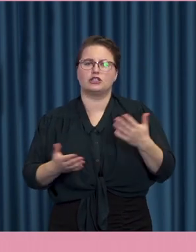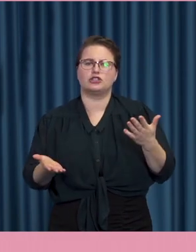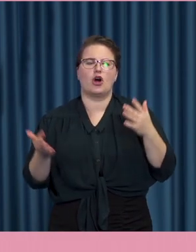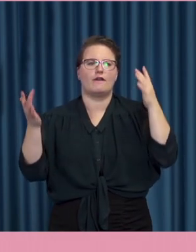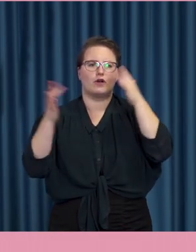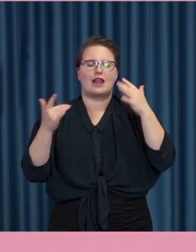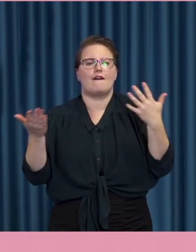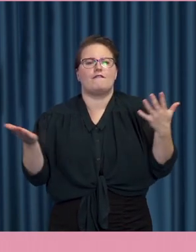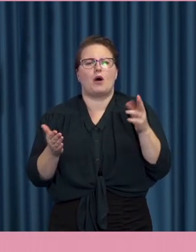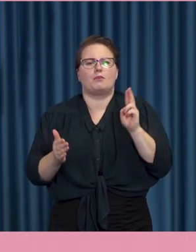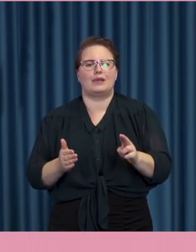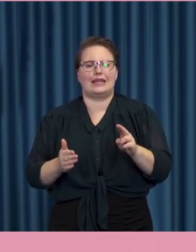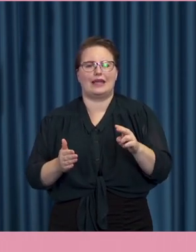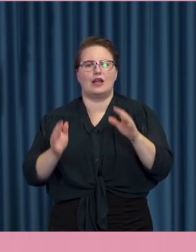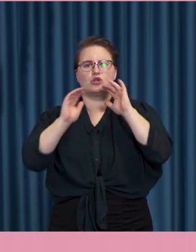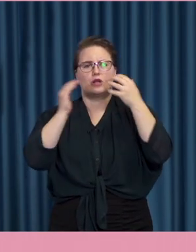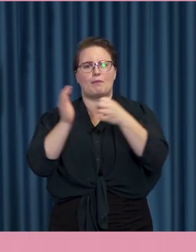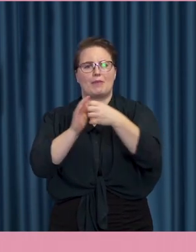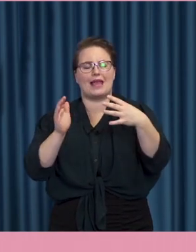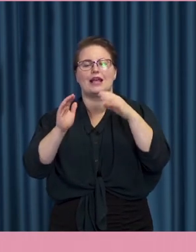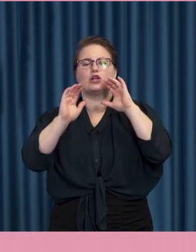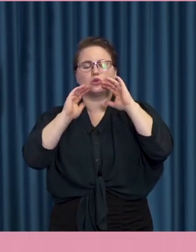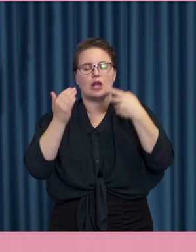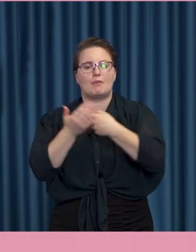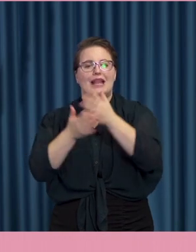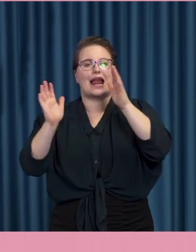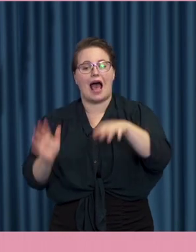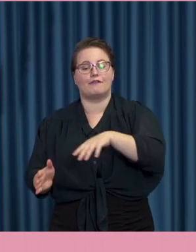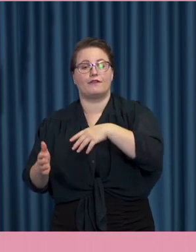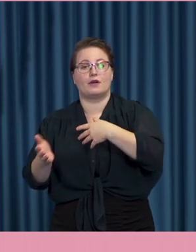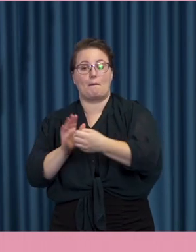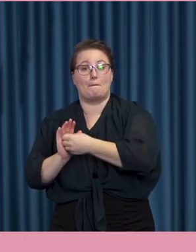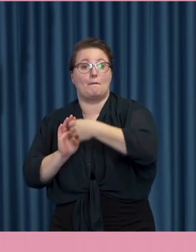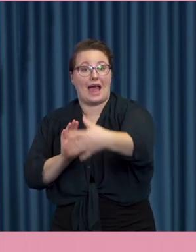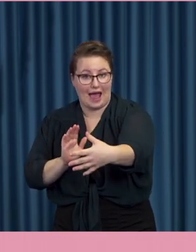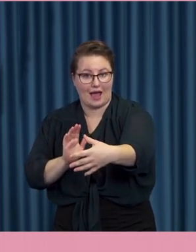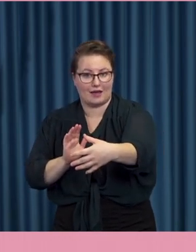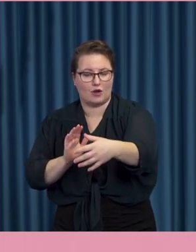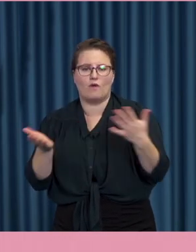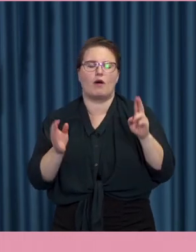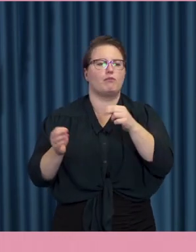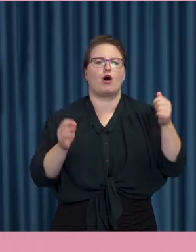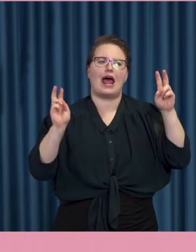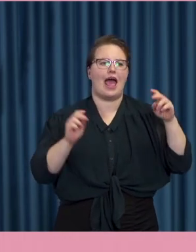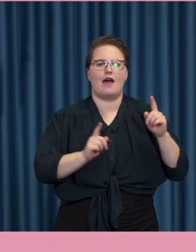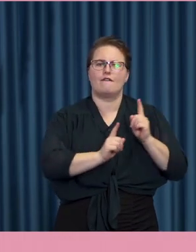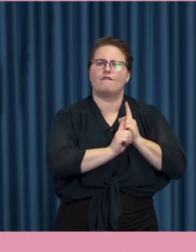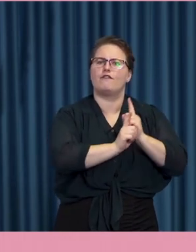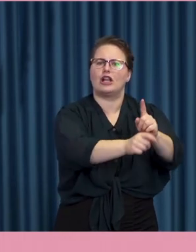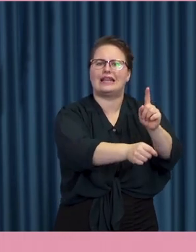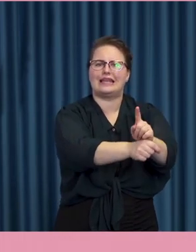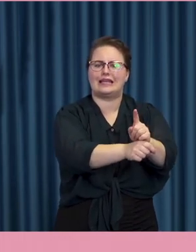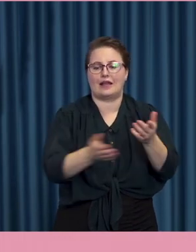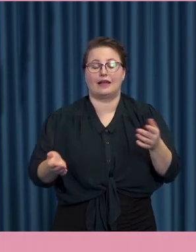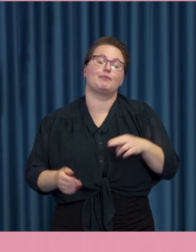ett tecken i tiden? Det är ju svårt att föreställa sig en alternativ verklighet utan sociala medier och det är på något sätt lite det jag försöker göra. Det kan ju hända att